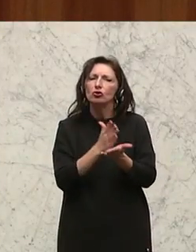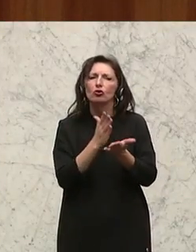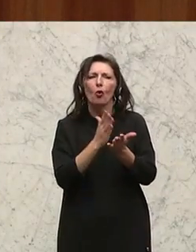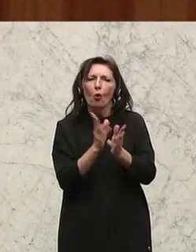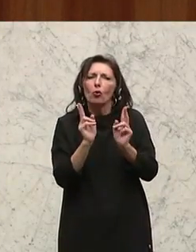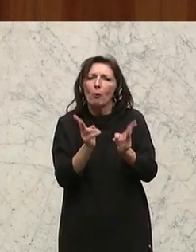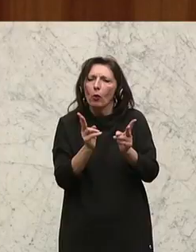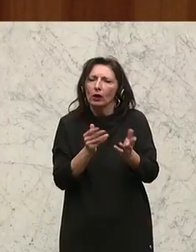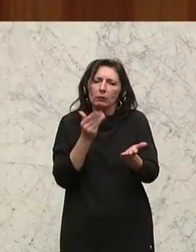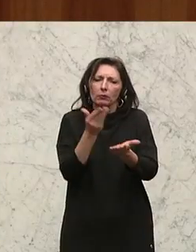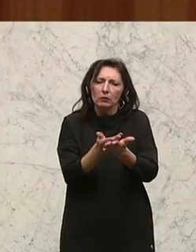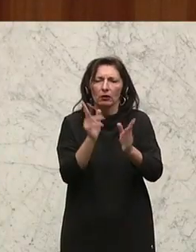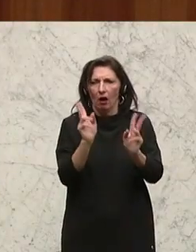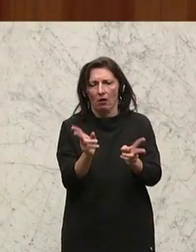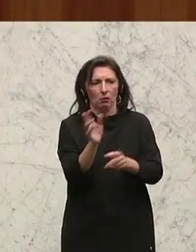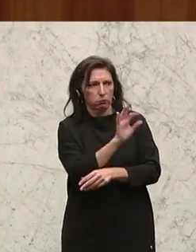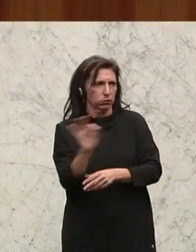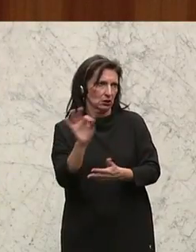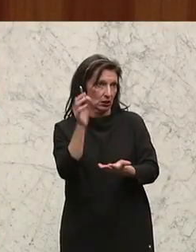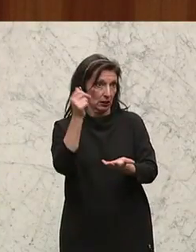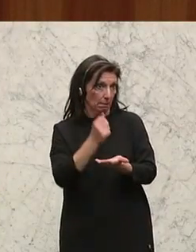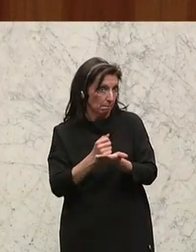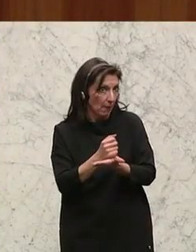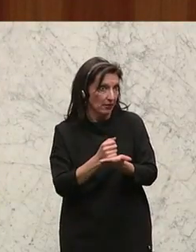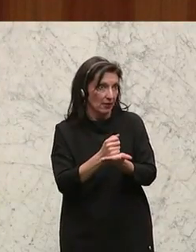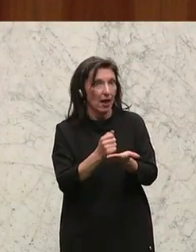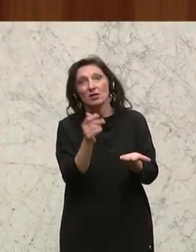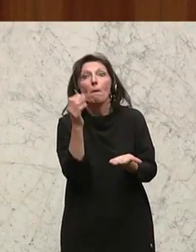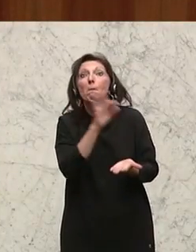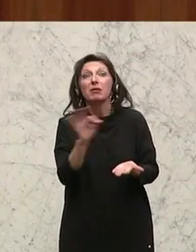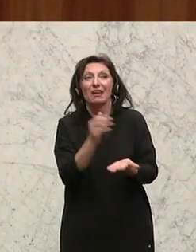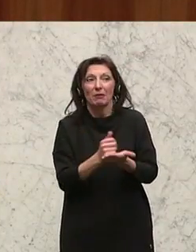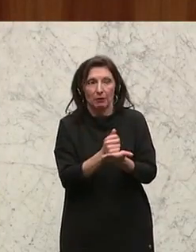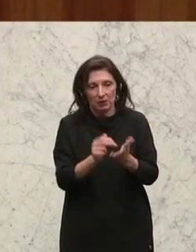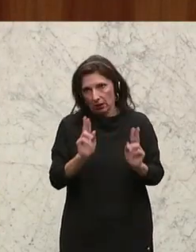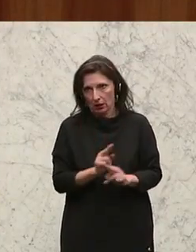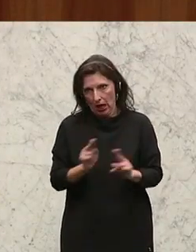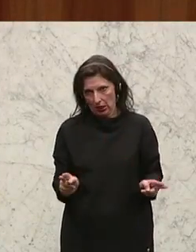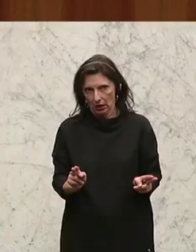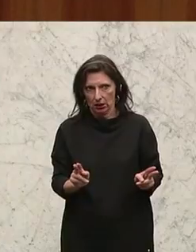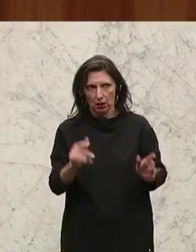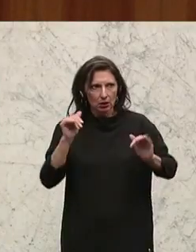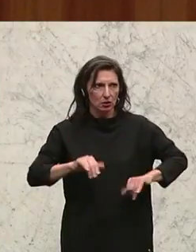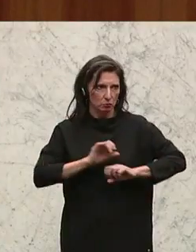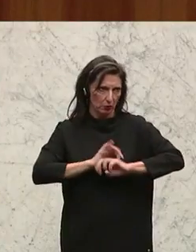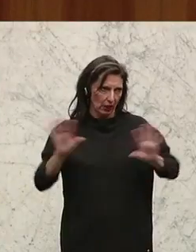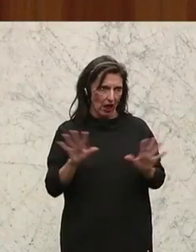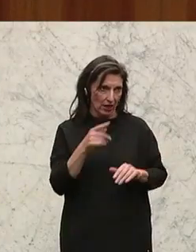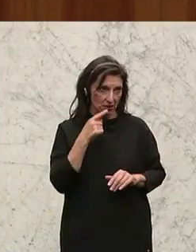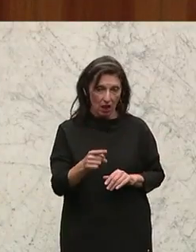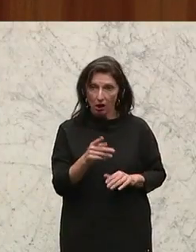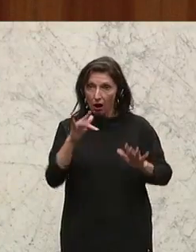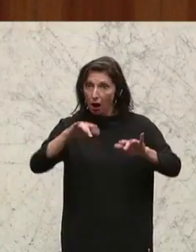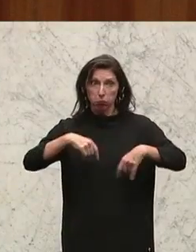Also, dass sie die bestmöglichste Medizin fabrizieren, ist einmal nicht möglich. Also, das müssen wir uns auch einmal klarstellen. Dafür gibt es